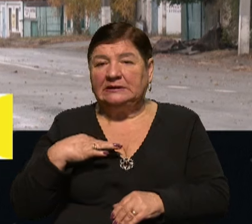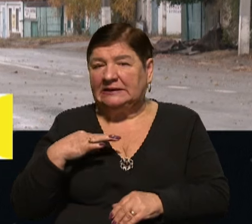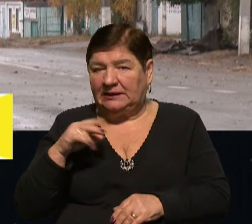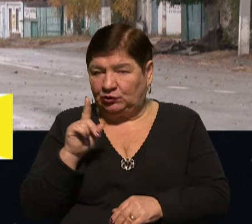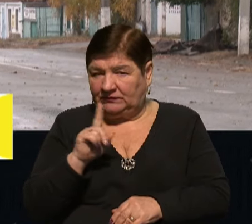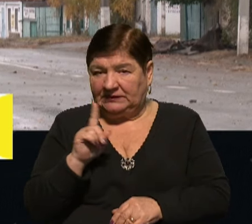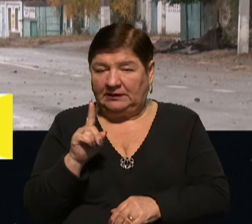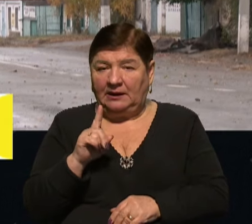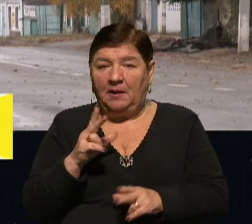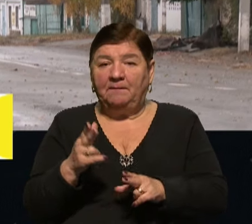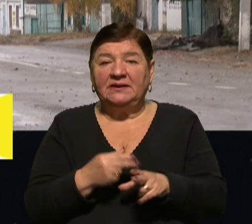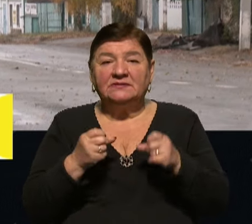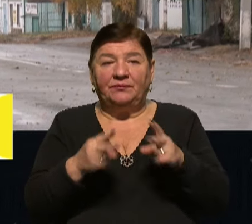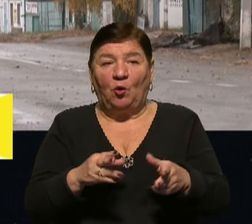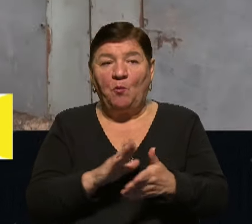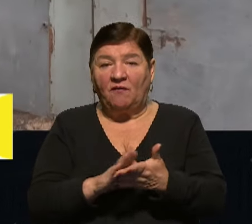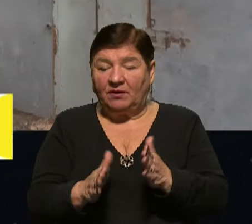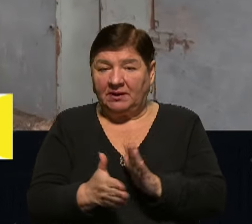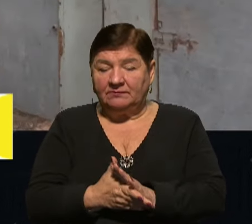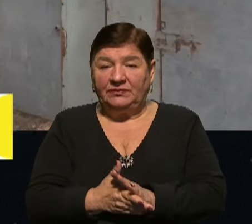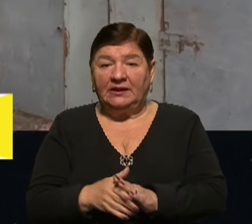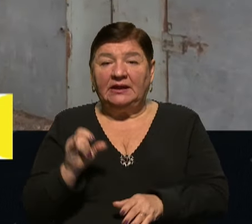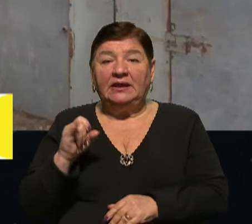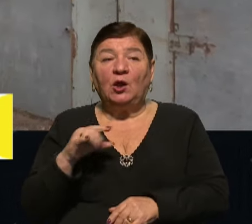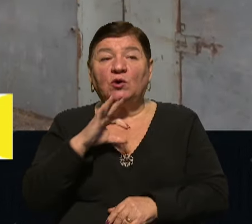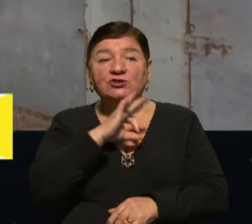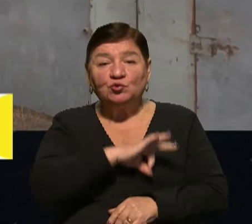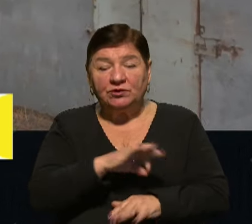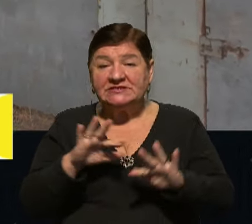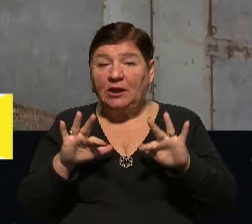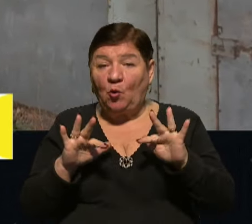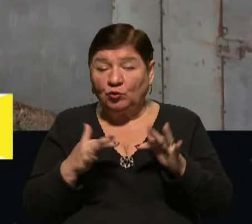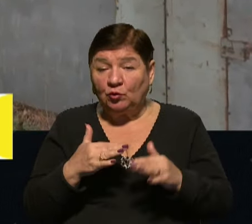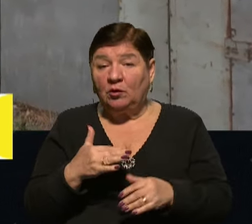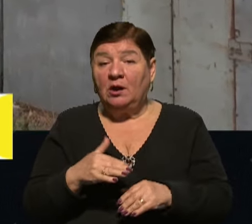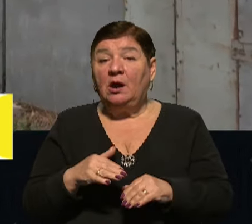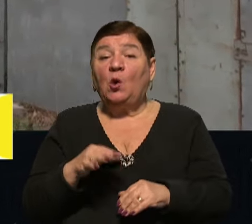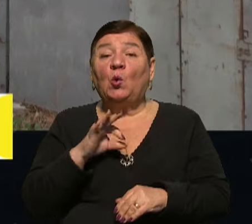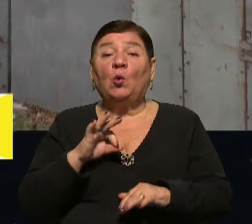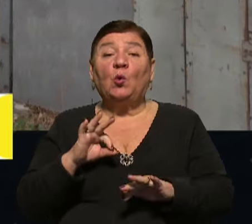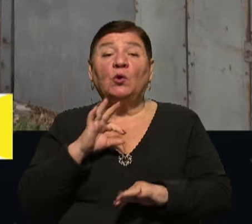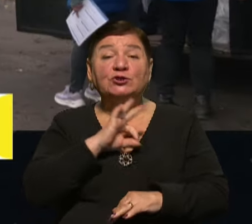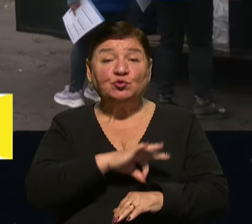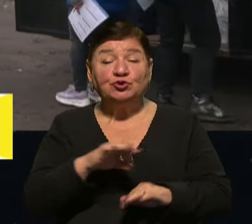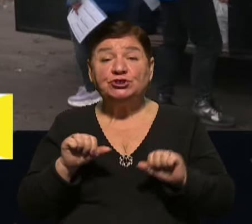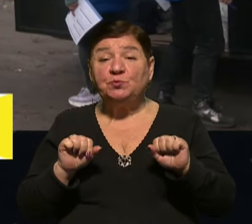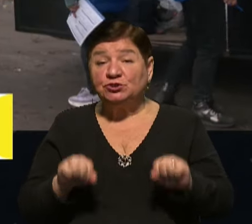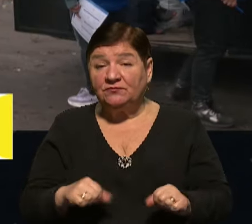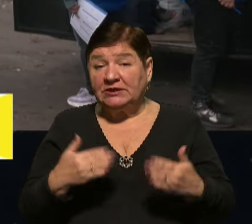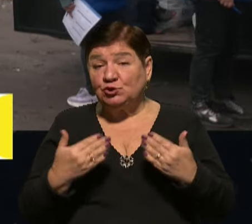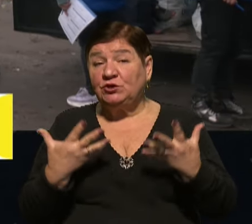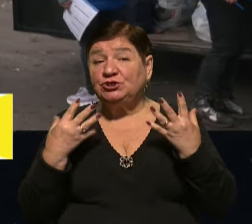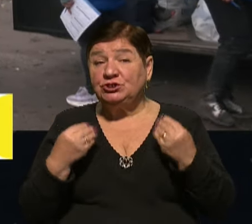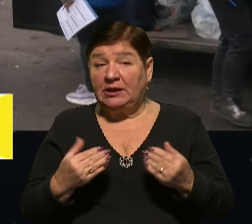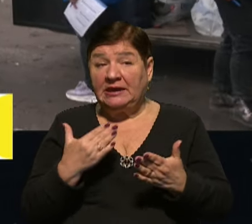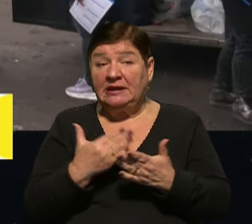безпековими умовами і користуючись нагодою, користуючись можливістю, на сьогоднішній